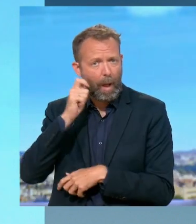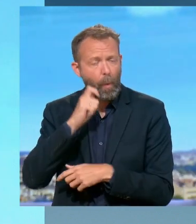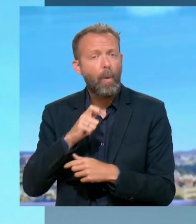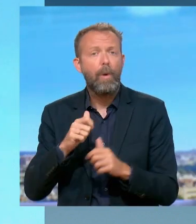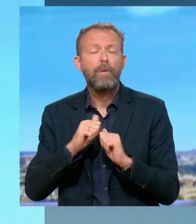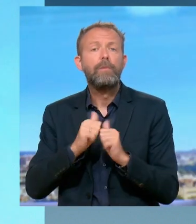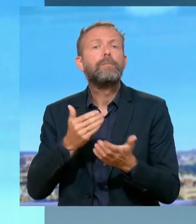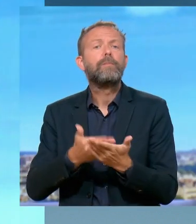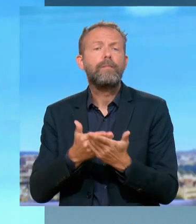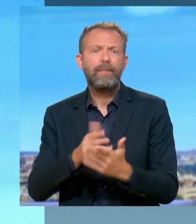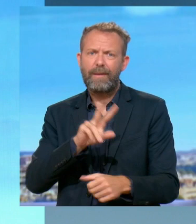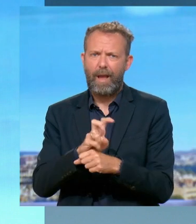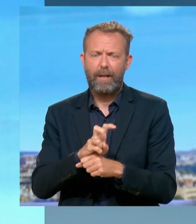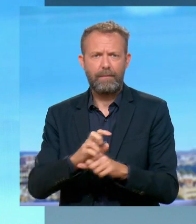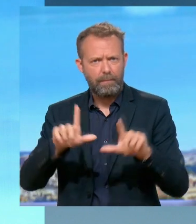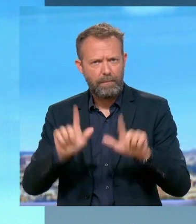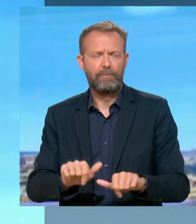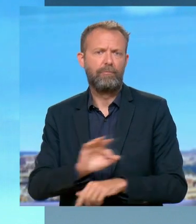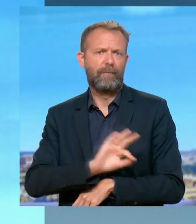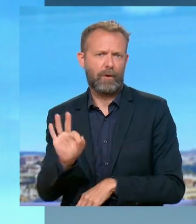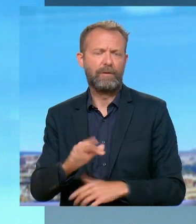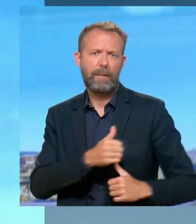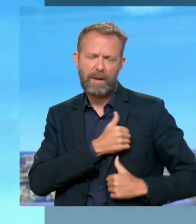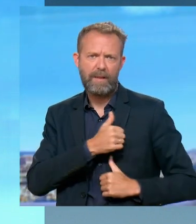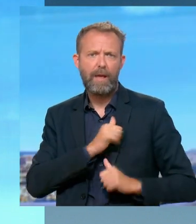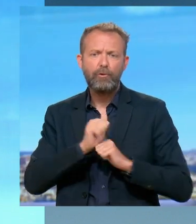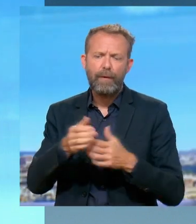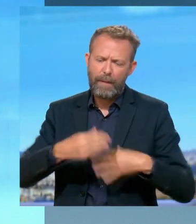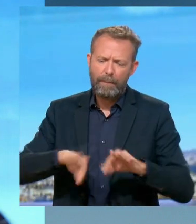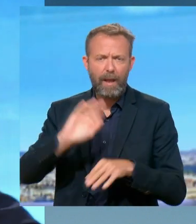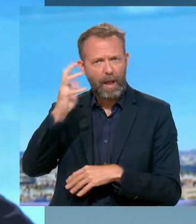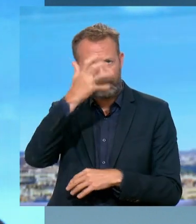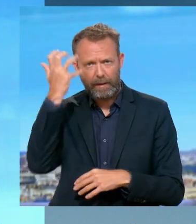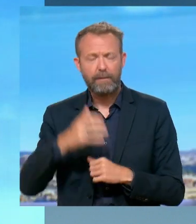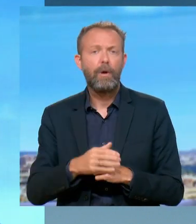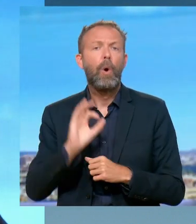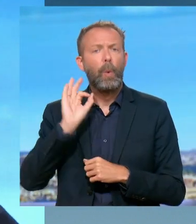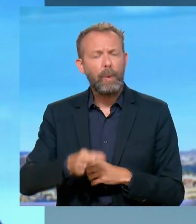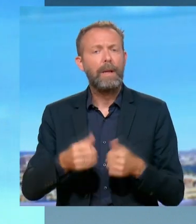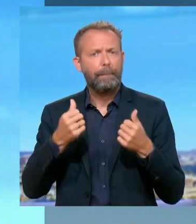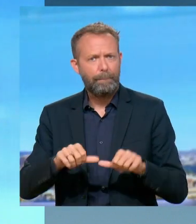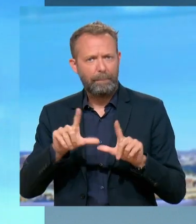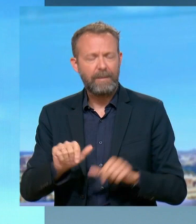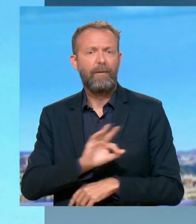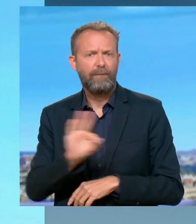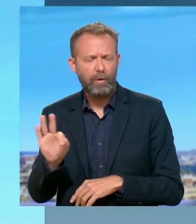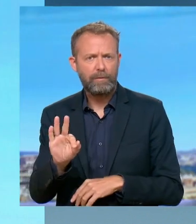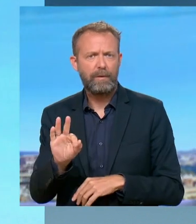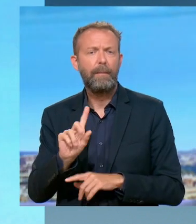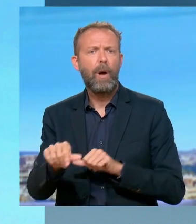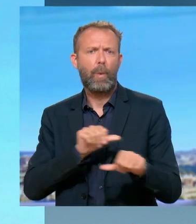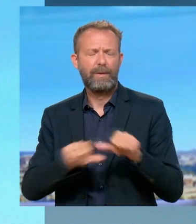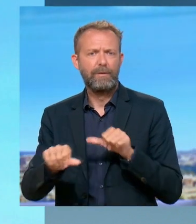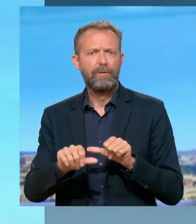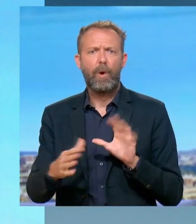savoir le maintien d'une certaine présence française au niveau militaire dans certains pays africains ? Oui, à la présence française, évidemment, mais sur la base d'une coopération qui